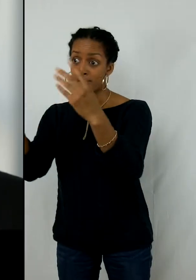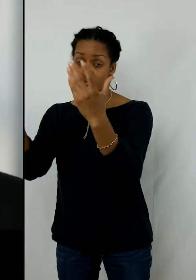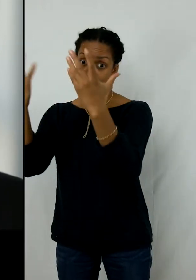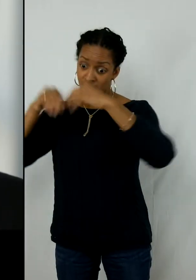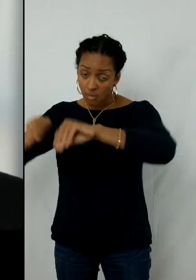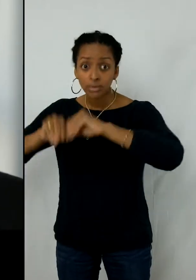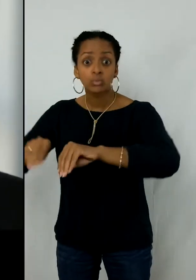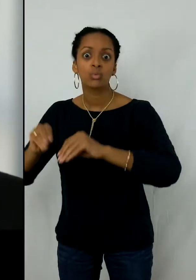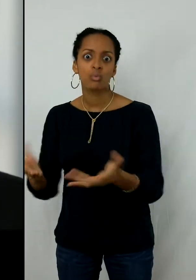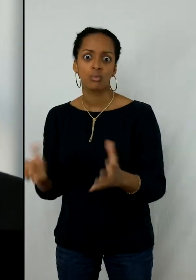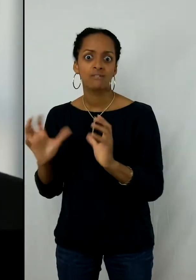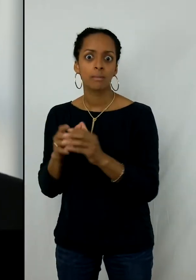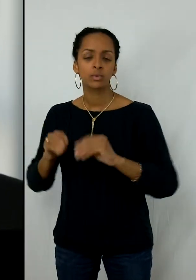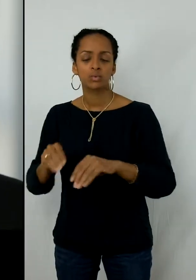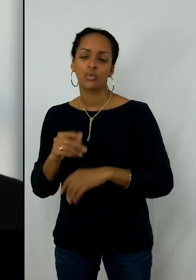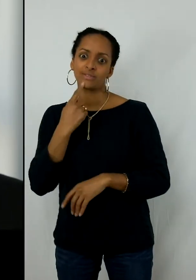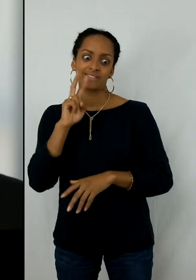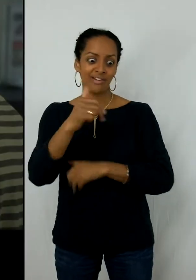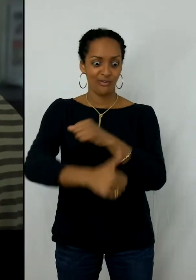c'est pas une année de tout repou.